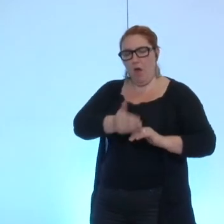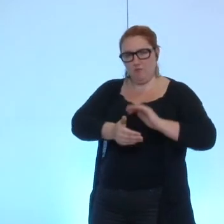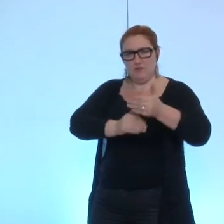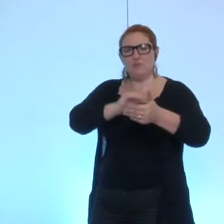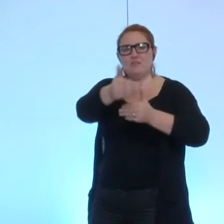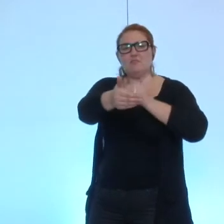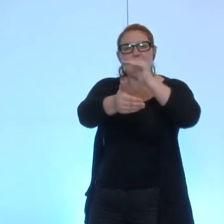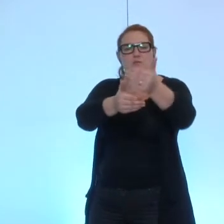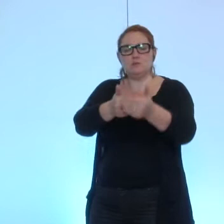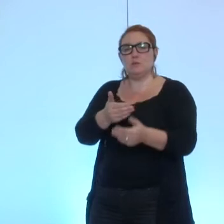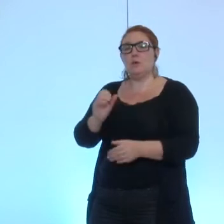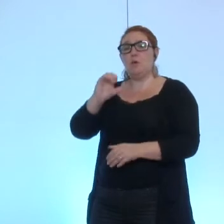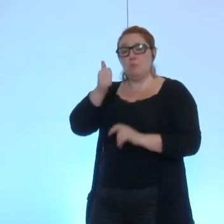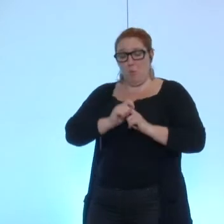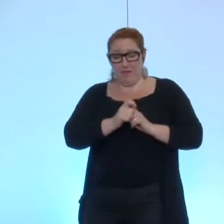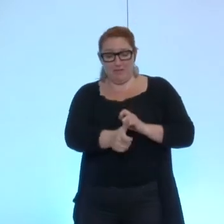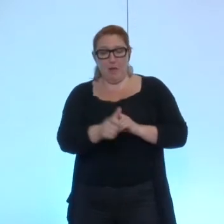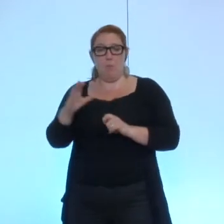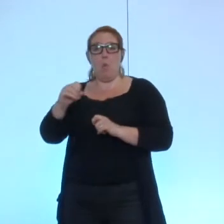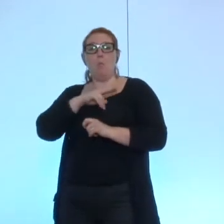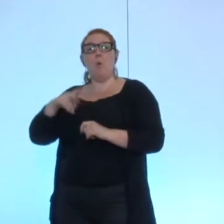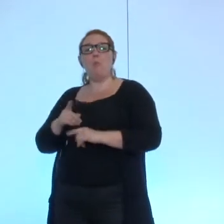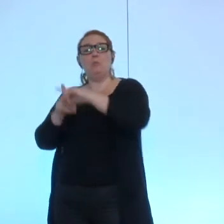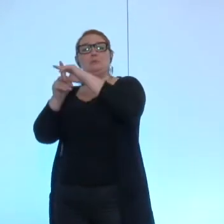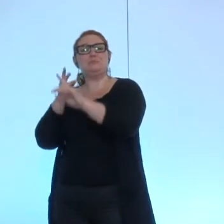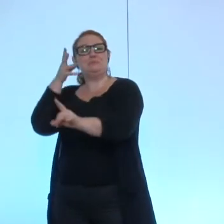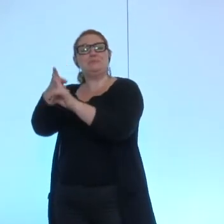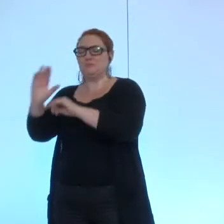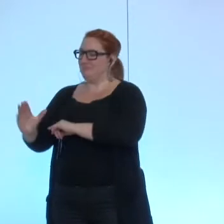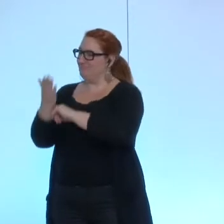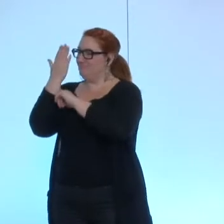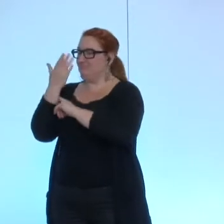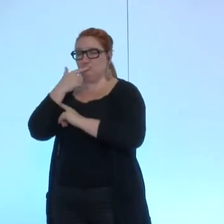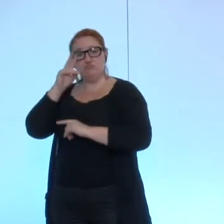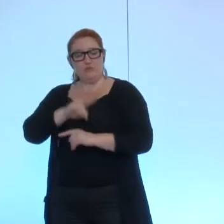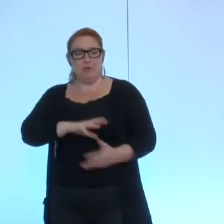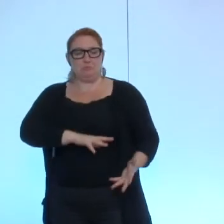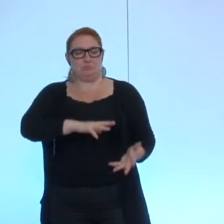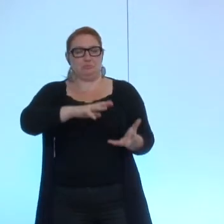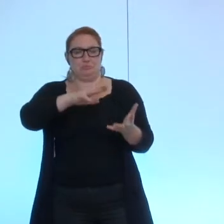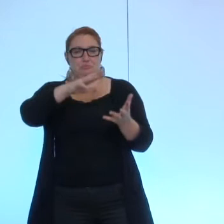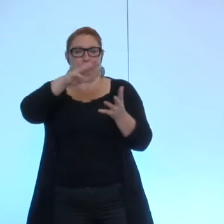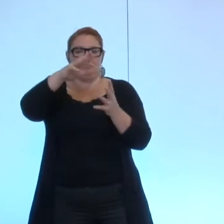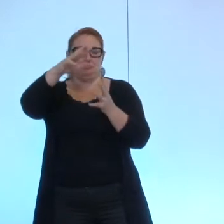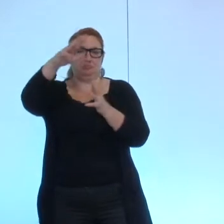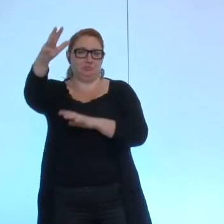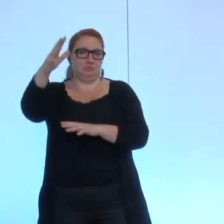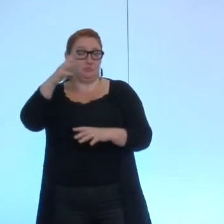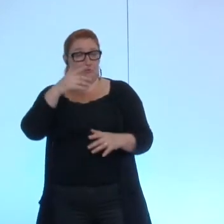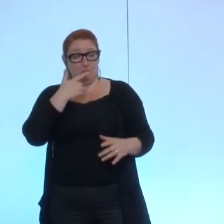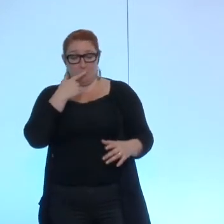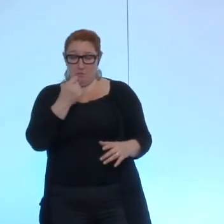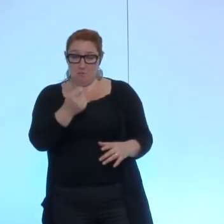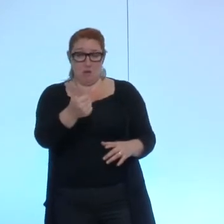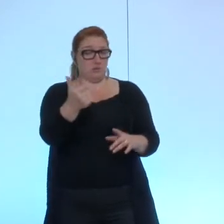étape de la mission copropulse en présentation et donc les choses sont en train d'aboutir